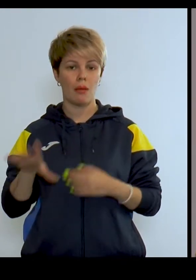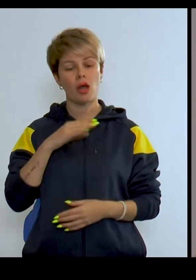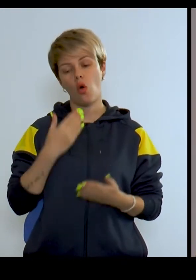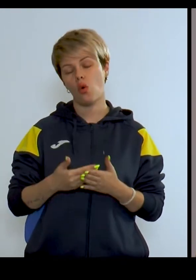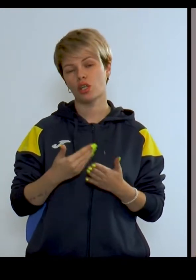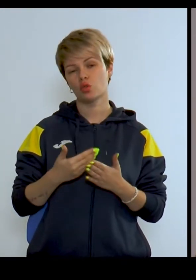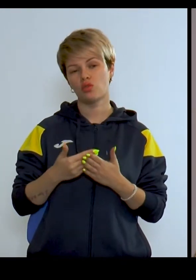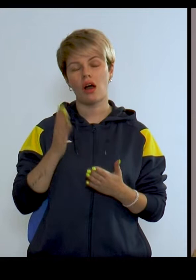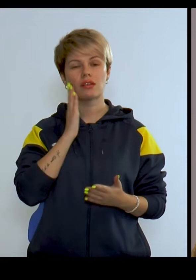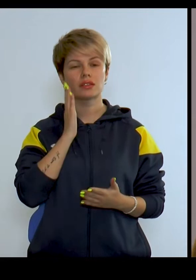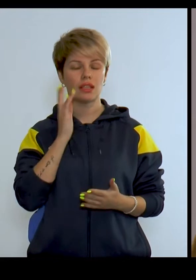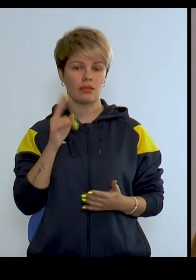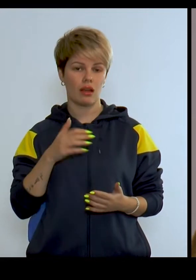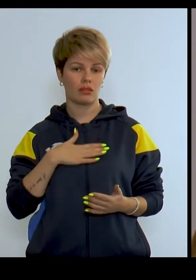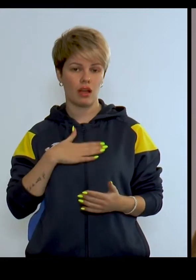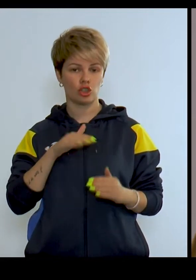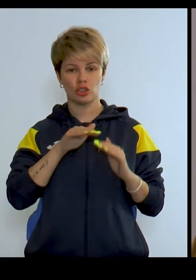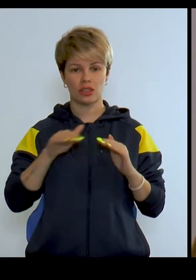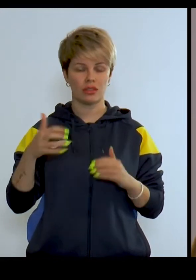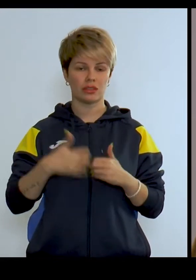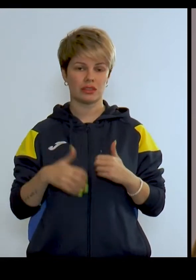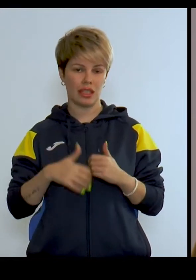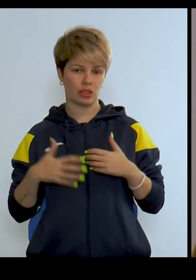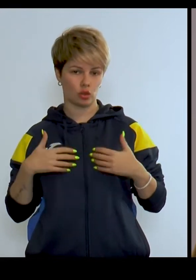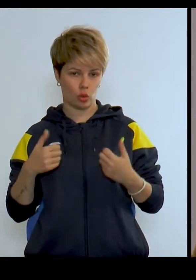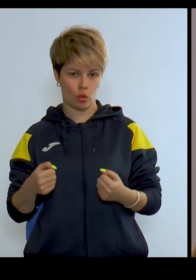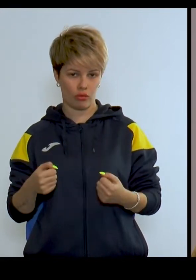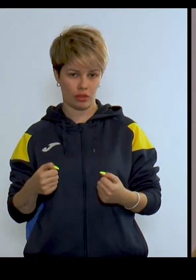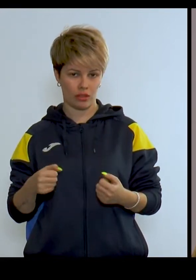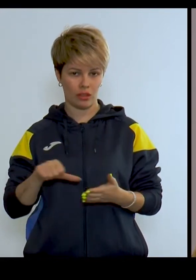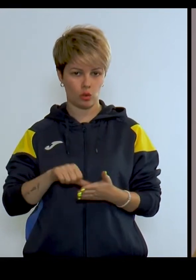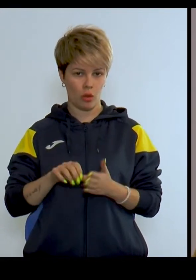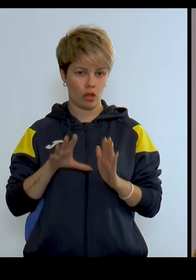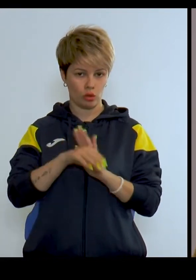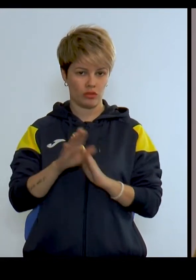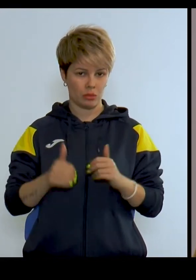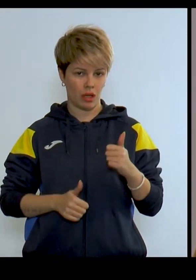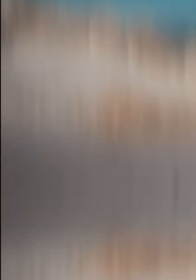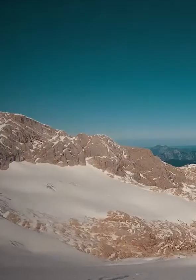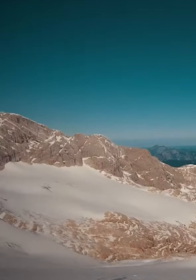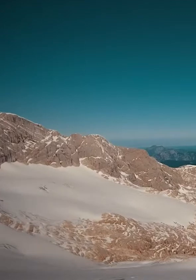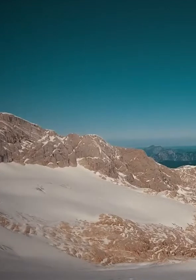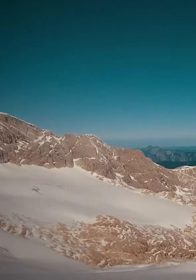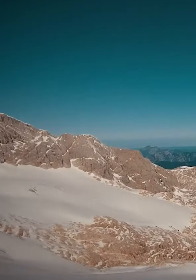Ми орієнтувалися на наш рівень серед здорових виступаючих змагань